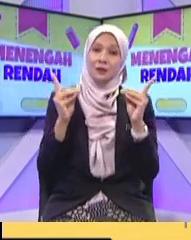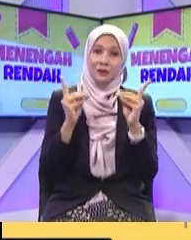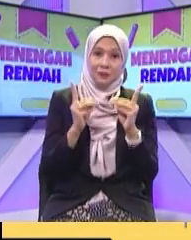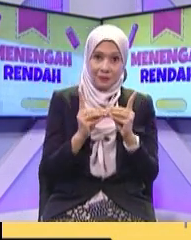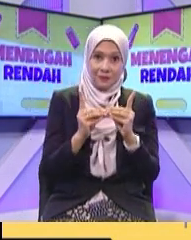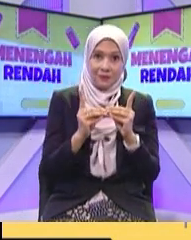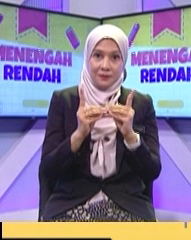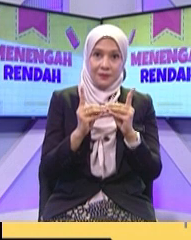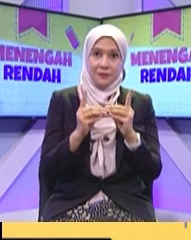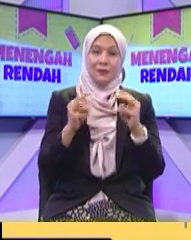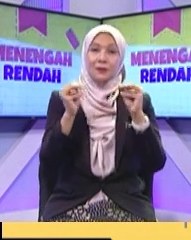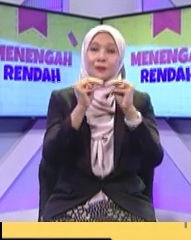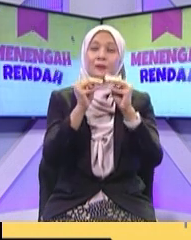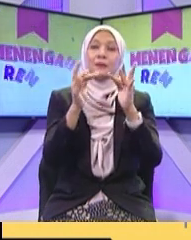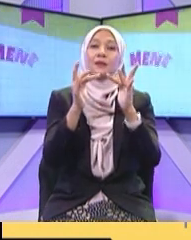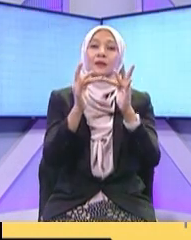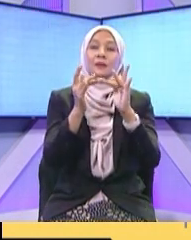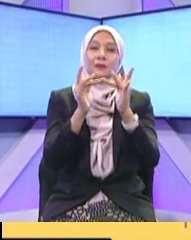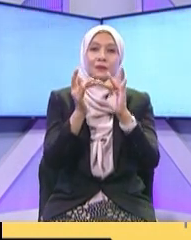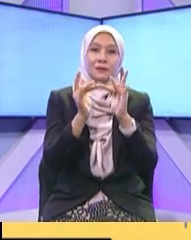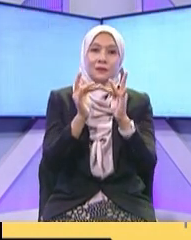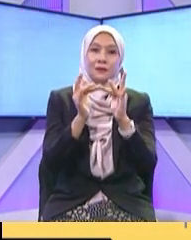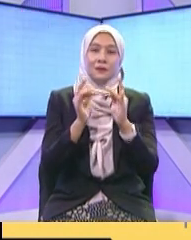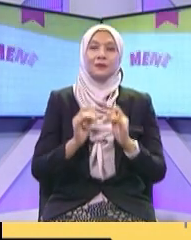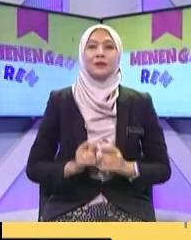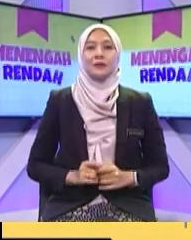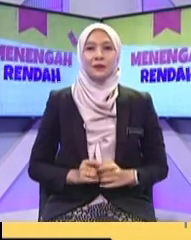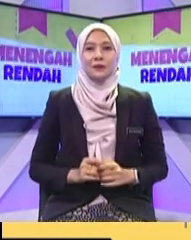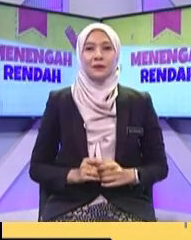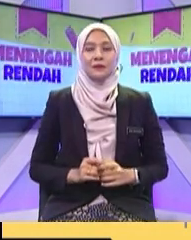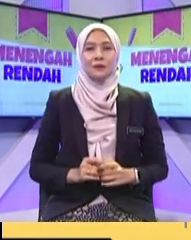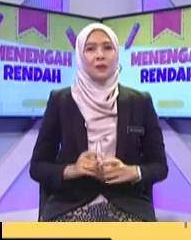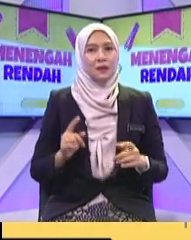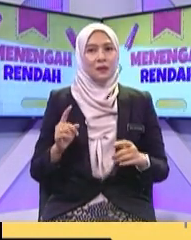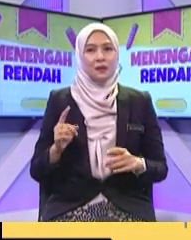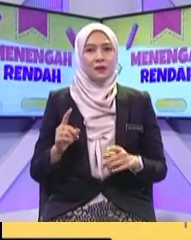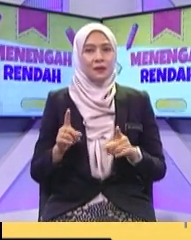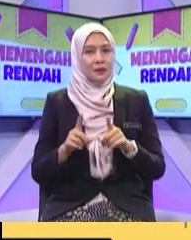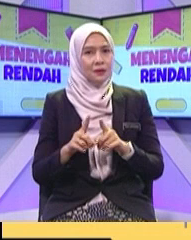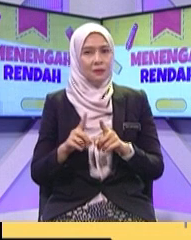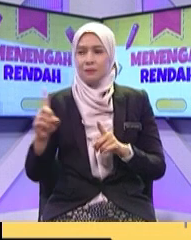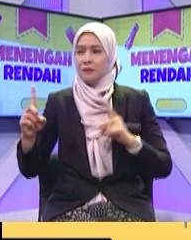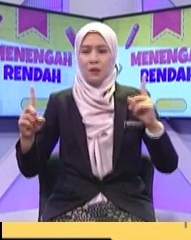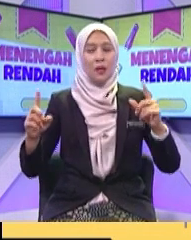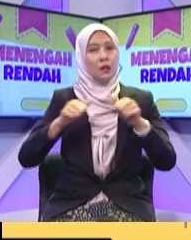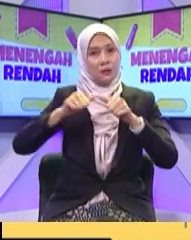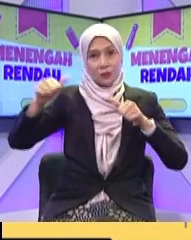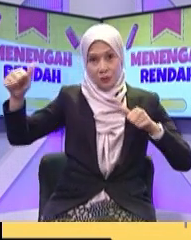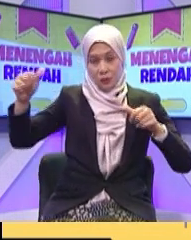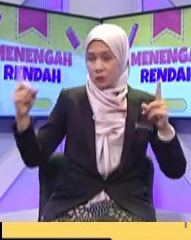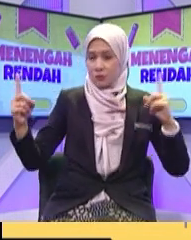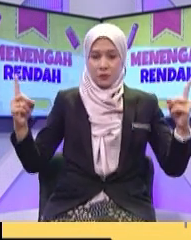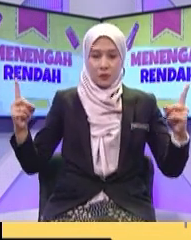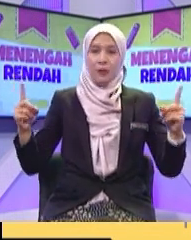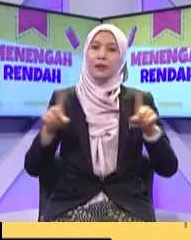Sesuatu yang bermanfaat Apakah yang telesidang ni Interaksi maya Dua-dua duduk jauh Tapi kita boleh tengok muka Boleh dengar suara Boleh